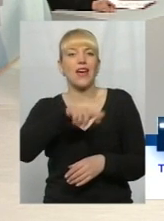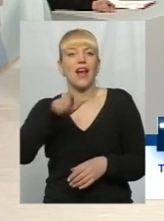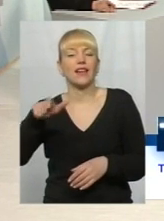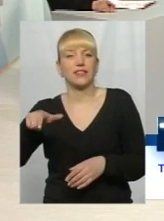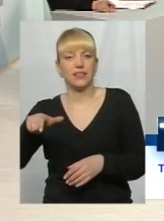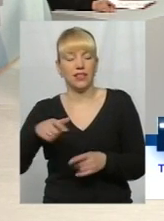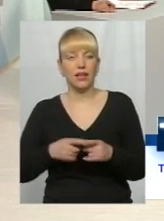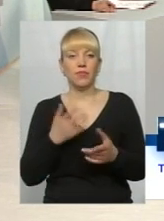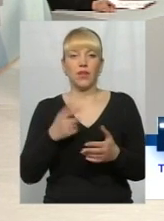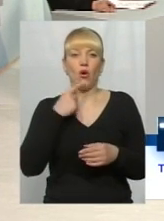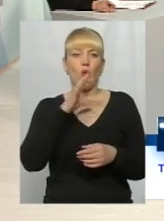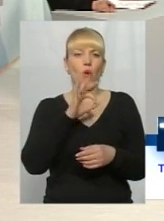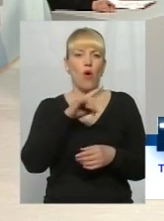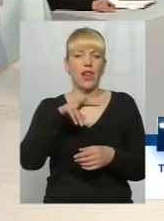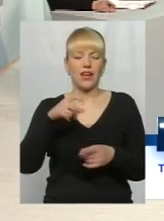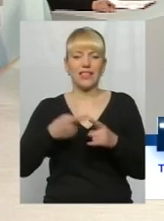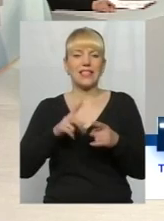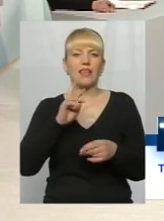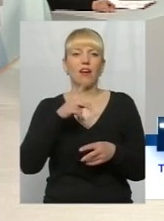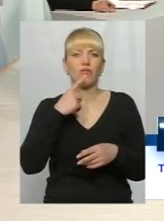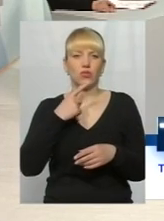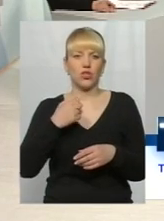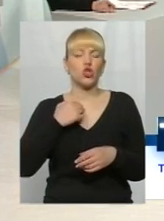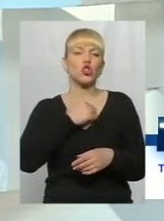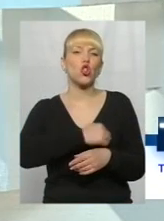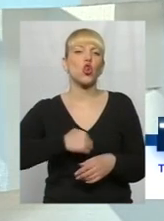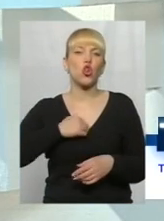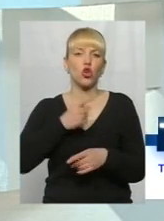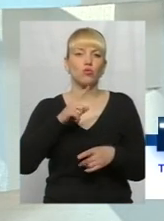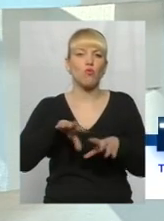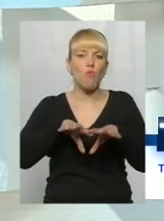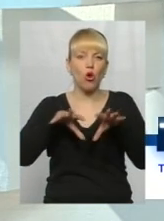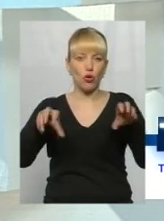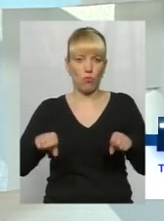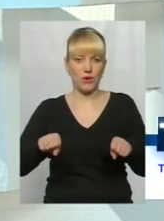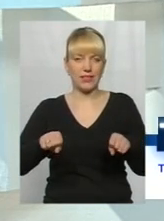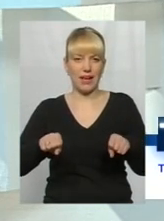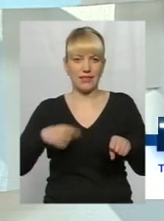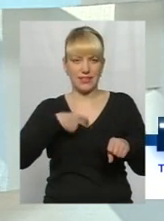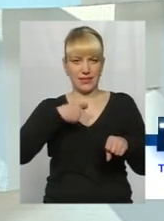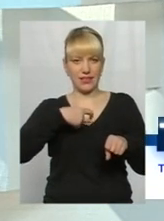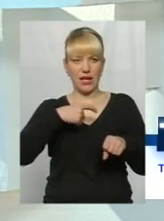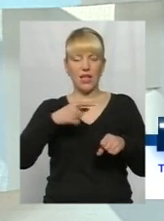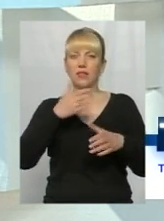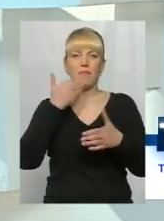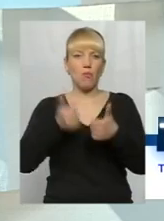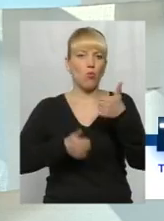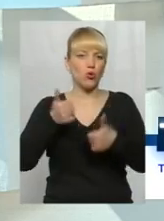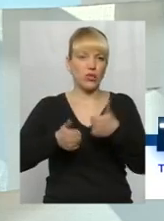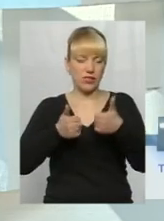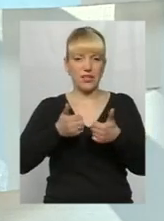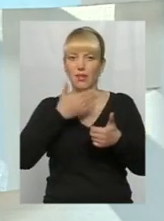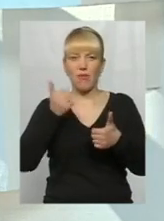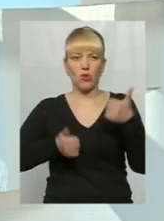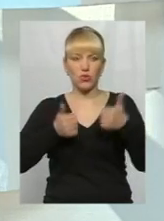ми говоримо про олігархат, як про зло, тому що це монополізація. Монополізація – це відсутність конкуренції. Відсутність